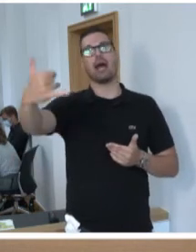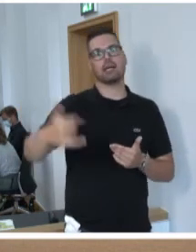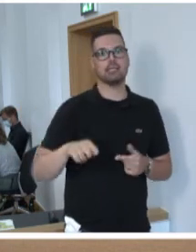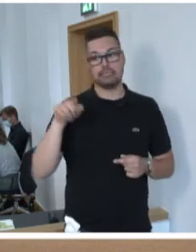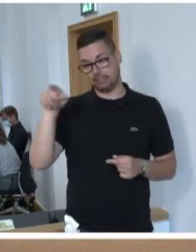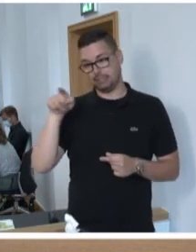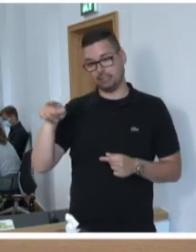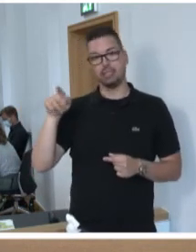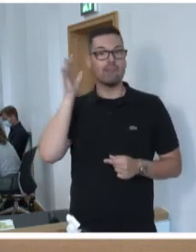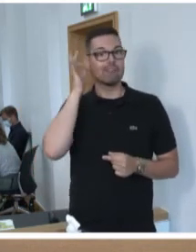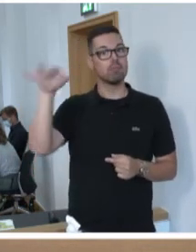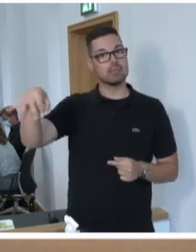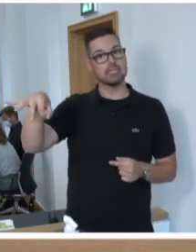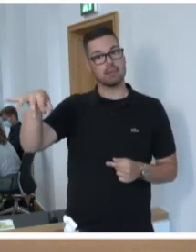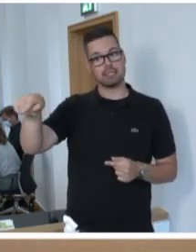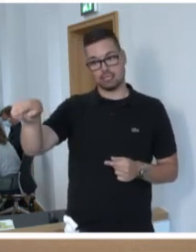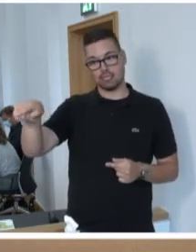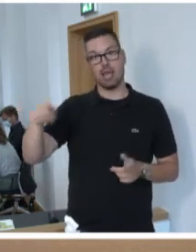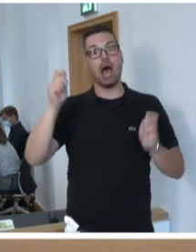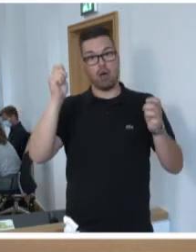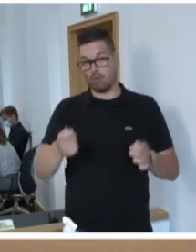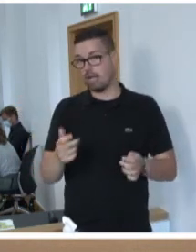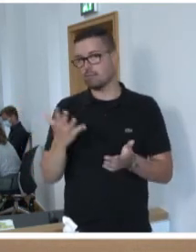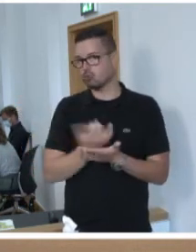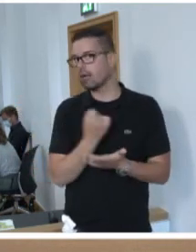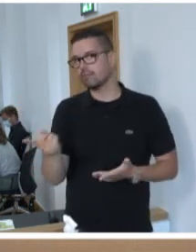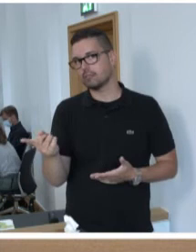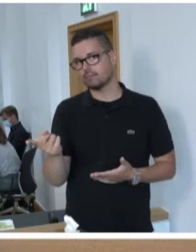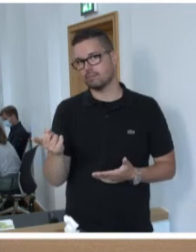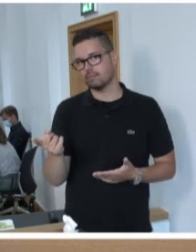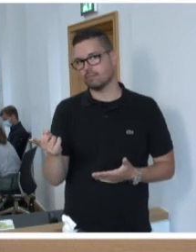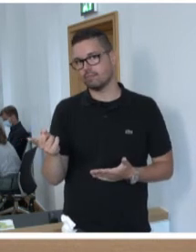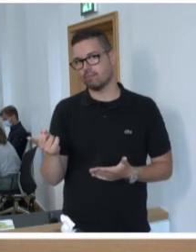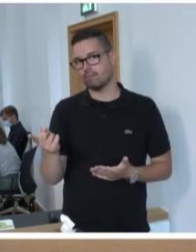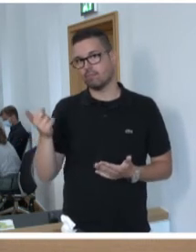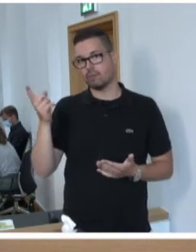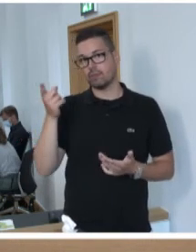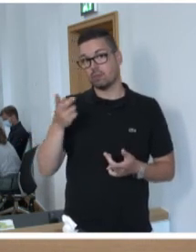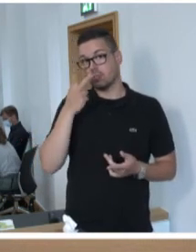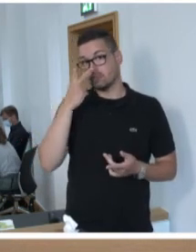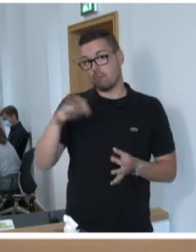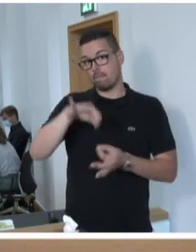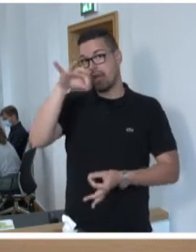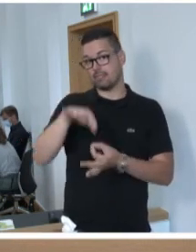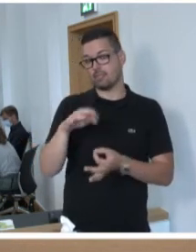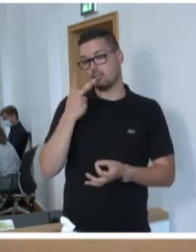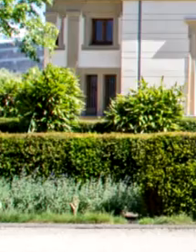Ministerpräsidentin, dieser Aufgabe gewachsen sind. Daran werden wir Sie messen.